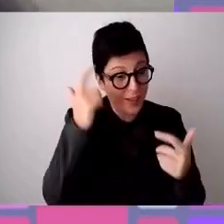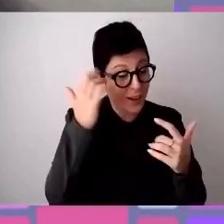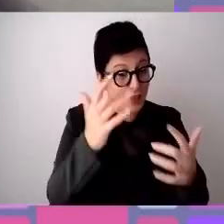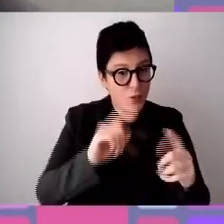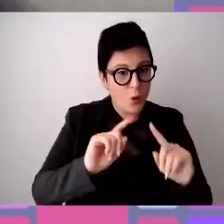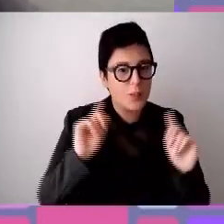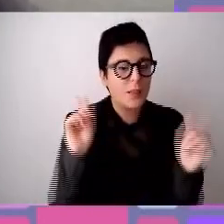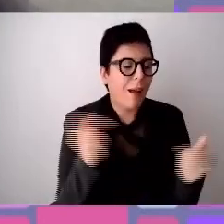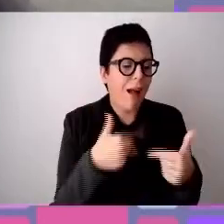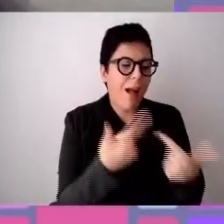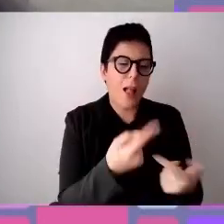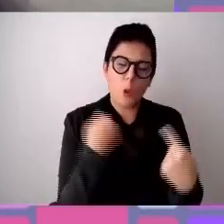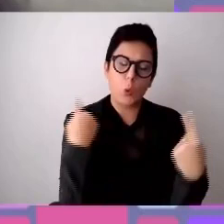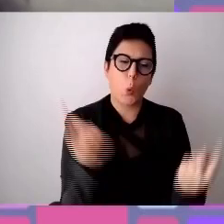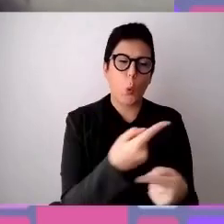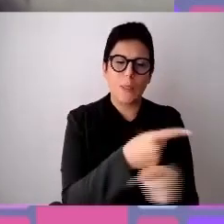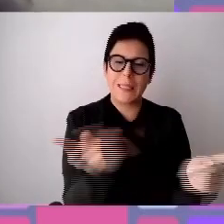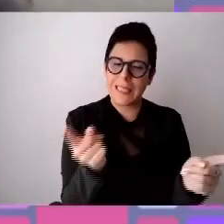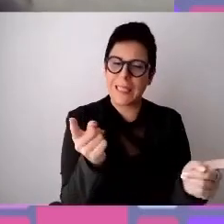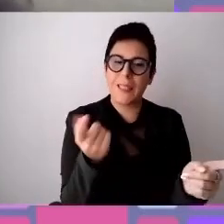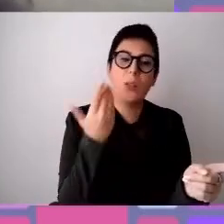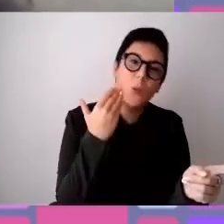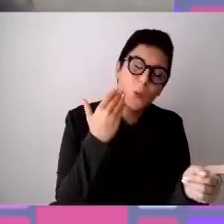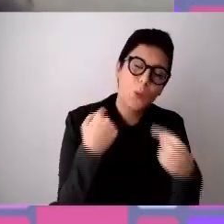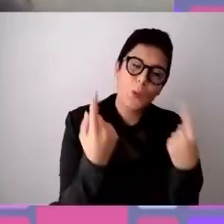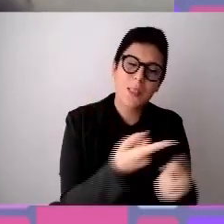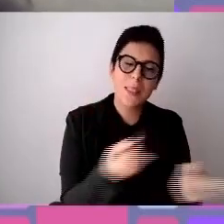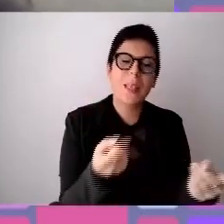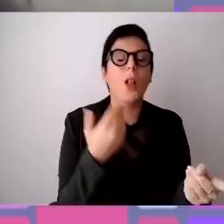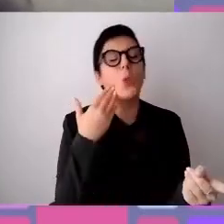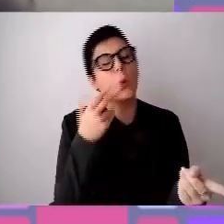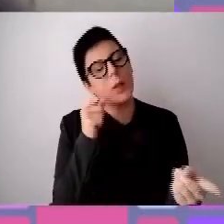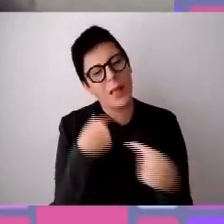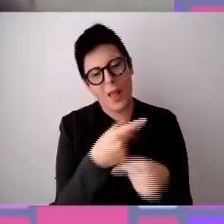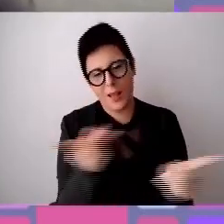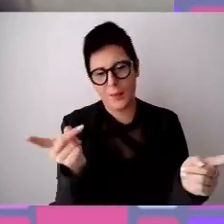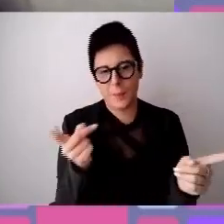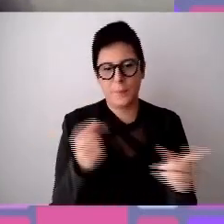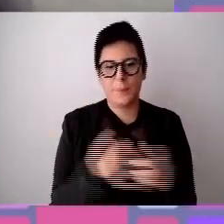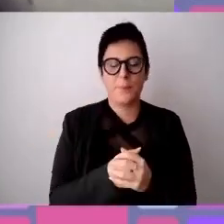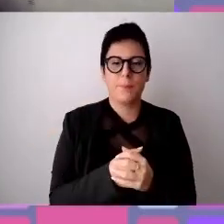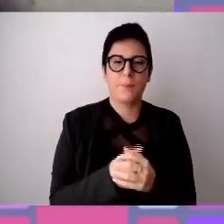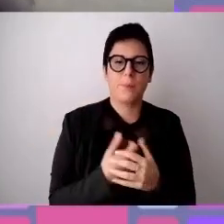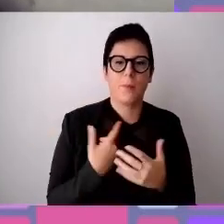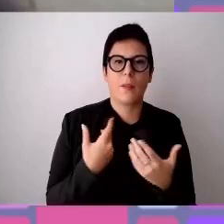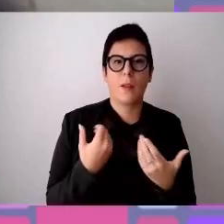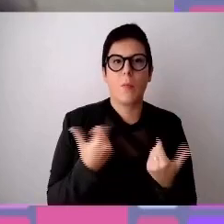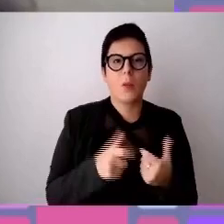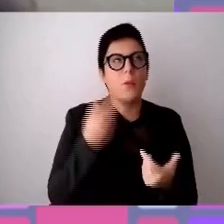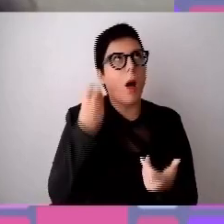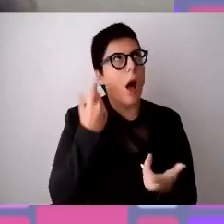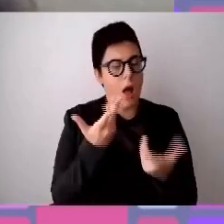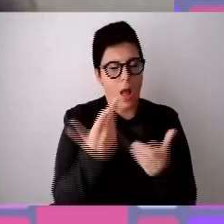per decostruire quelle strutture di pensiero a cui siamo ancora molto legati. Io credo di aver esaulito il mio